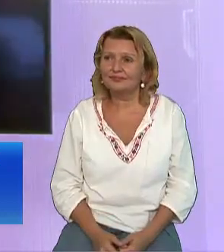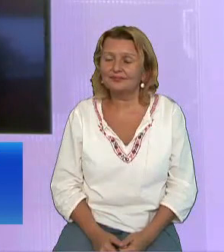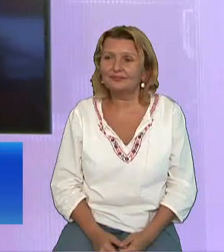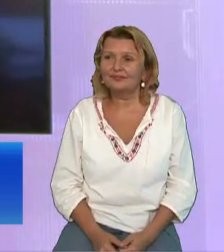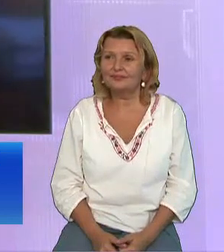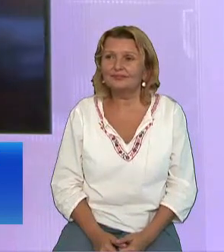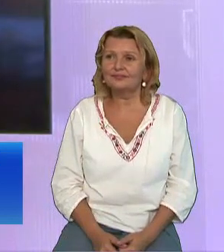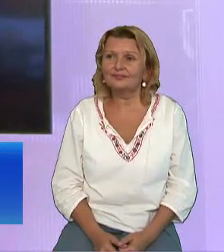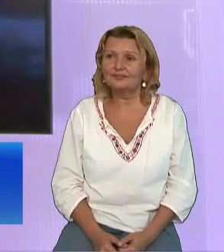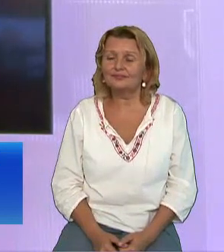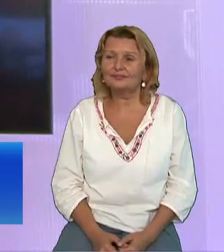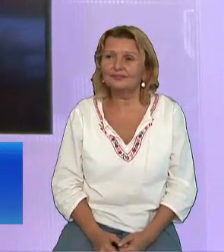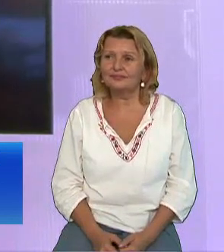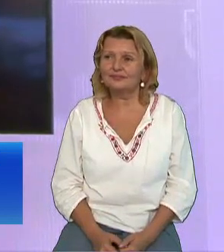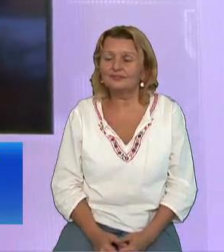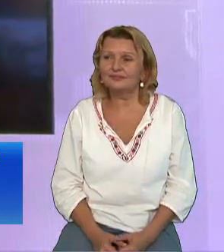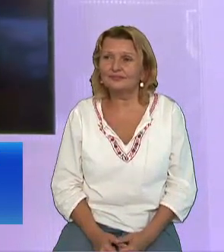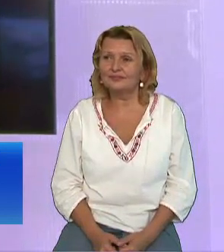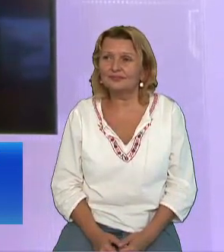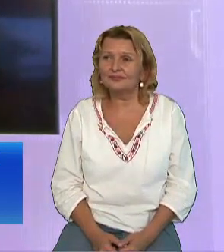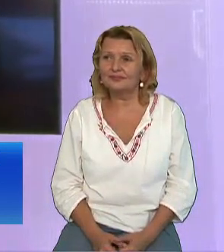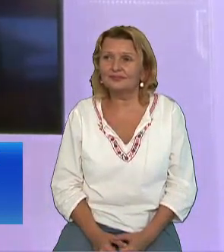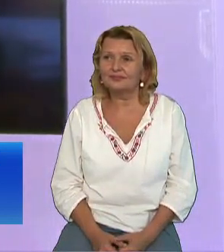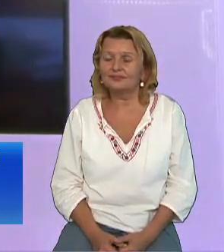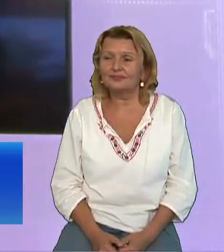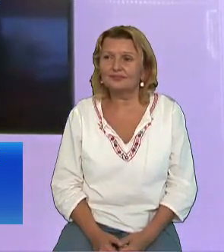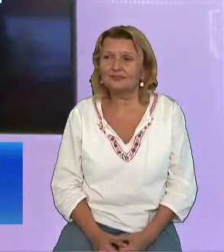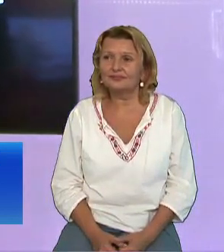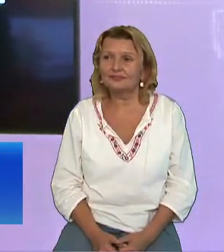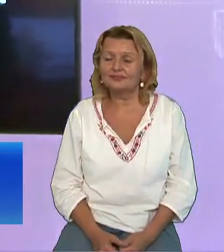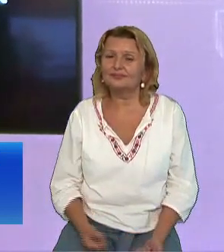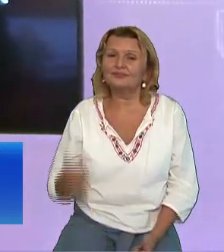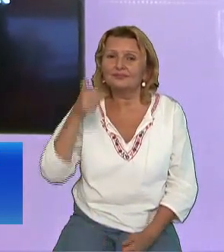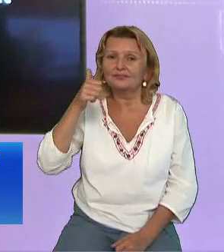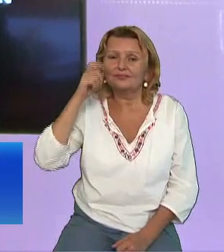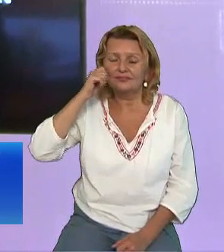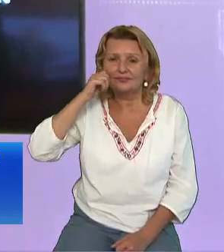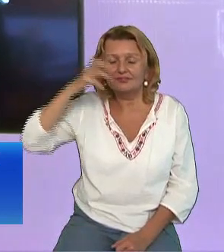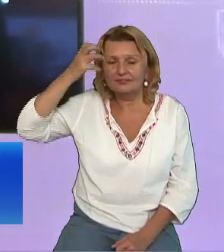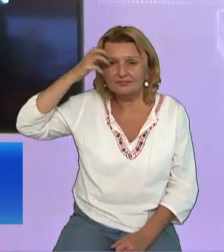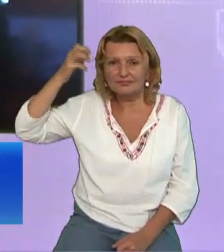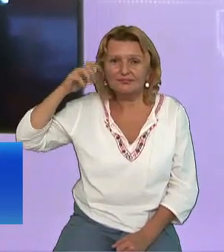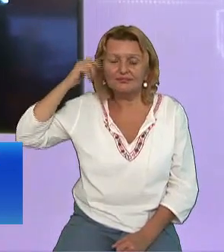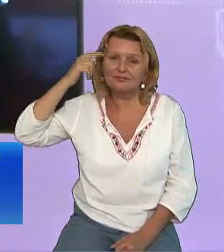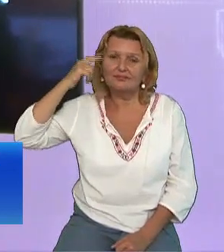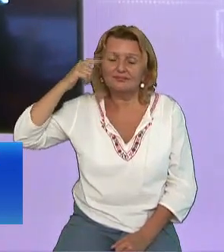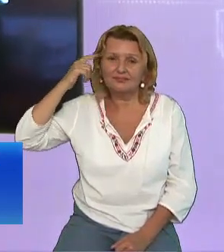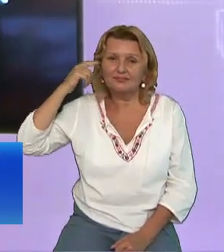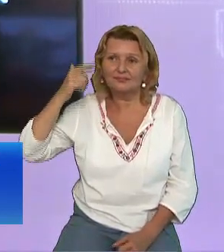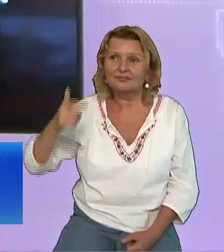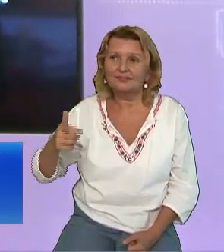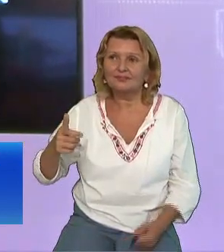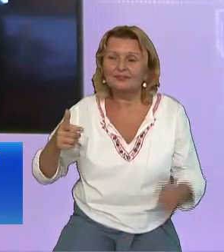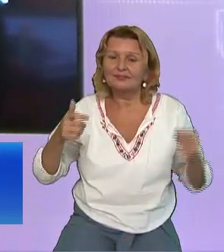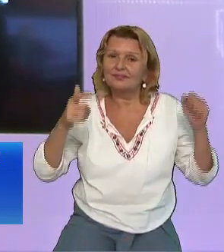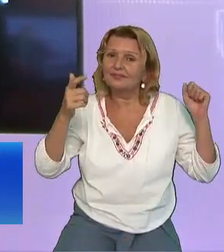noapte Se făcea că se afla și el acolo La răstignirea Domnului Iisus Hristos Și de ciudă că oamenii aceia Îl răstignesc A pus